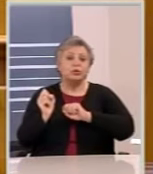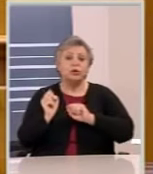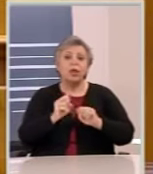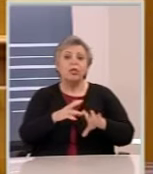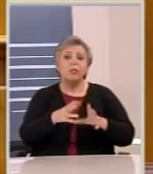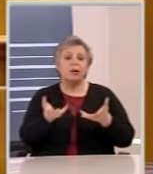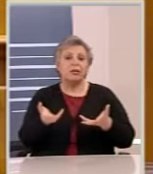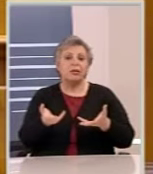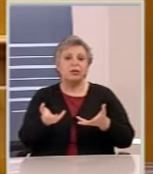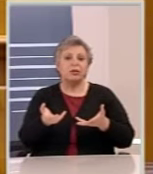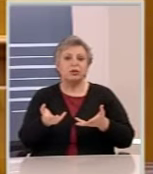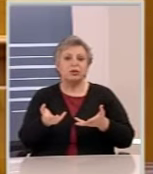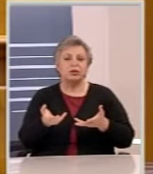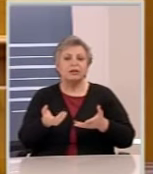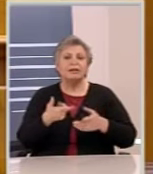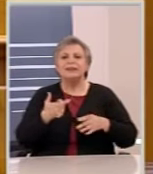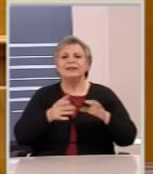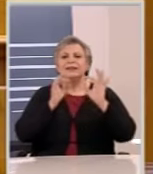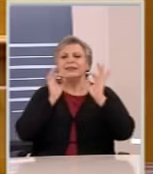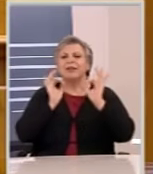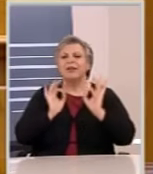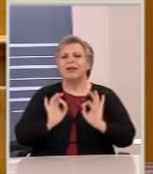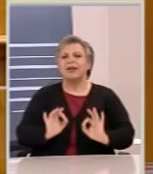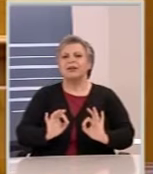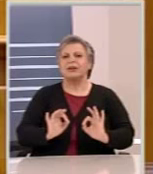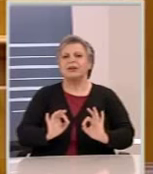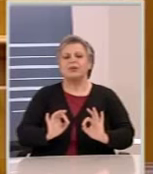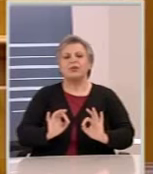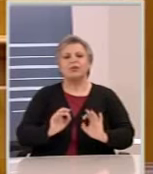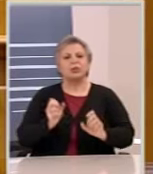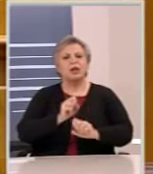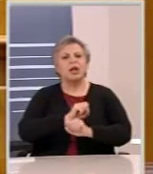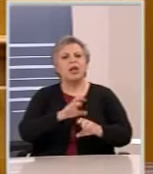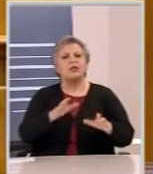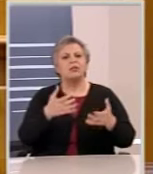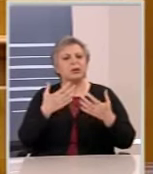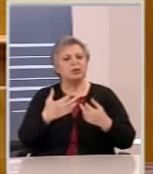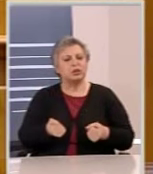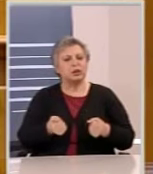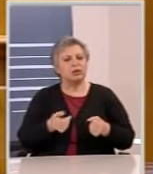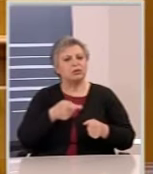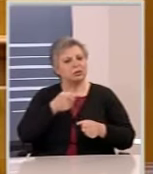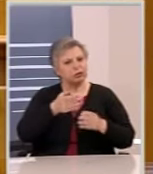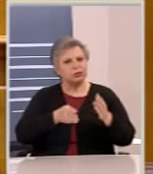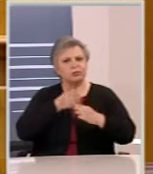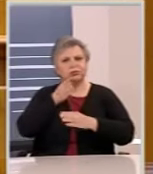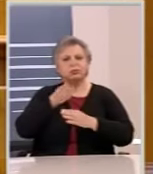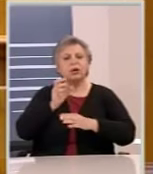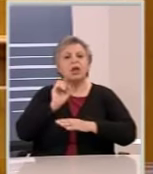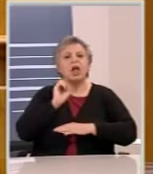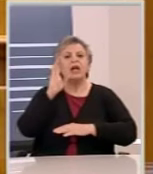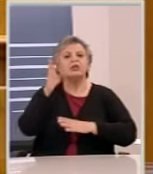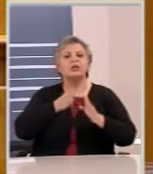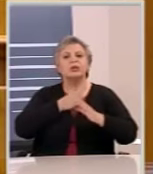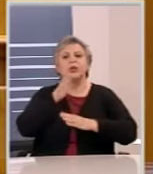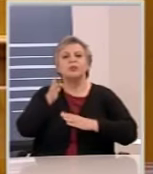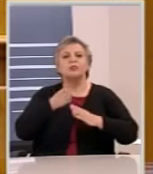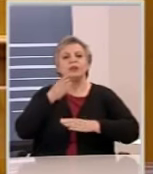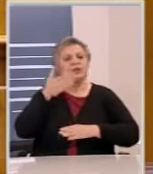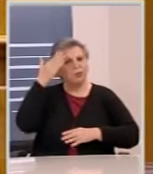ή τι ακριβώς ενημερωθήκατε στα ταξίδια που κάνατε στο εξωτερικό και ιδιαιτέρως στο Βερολίνο.